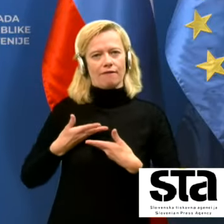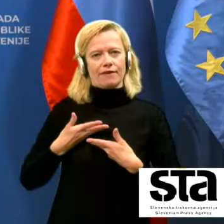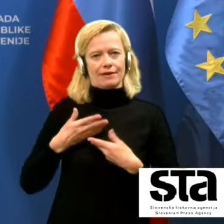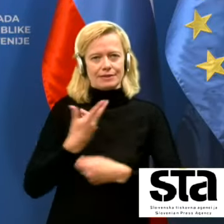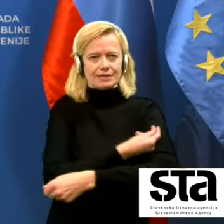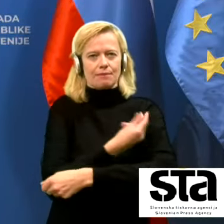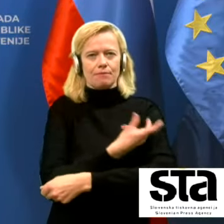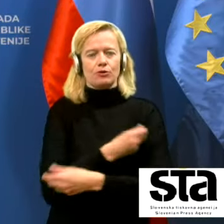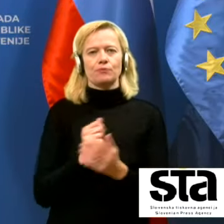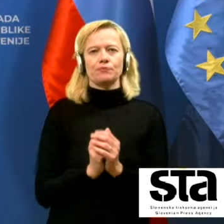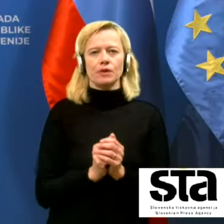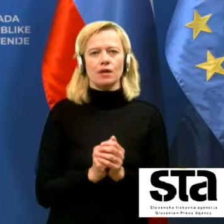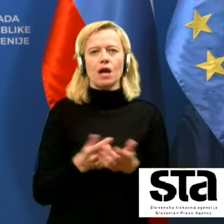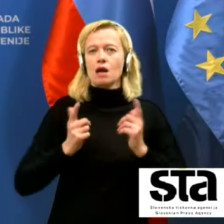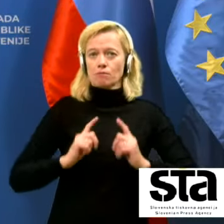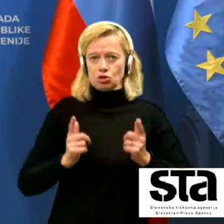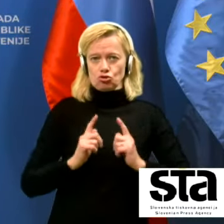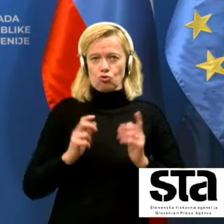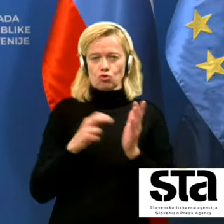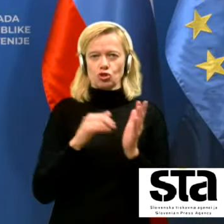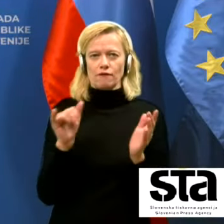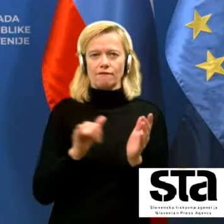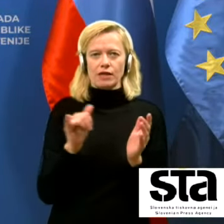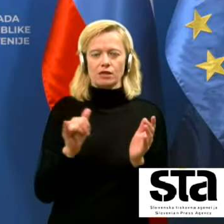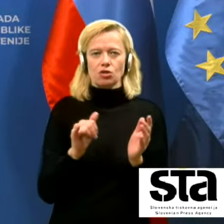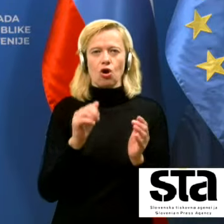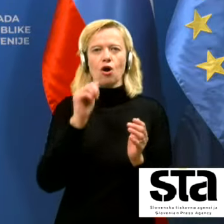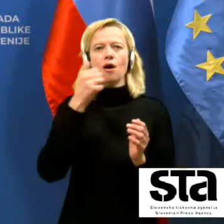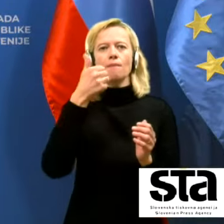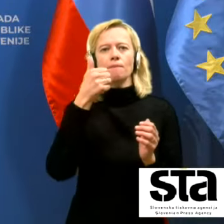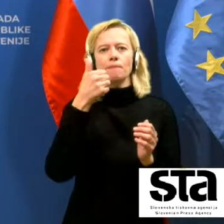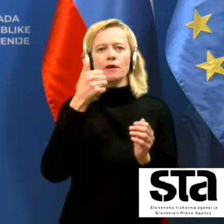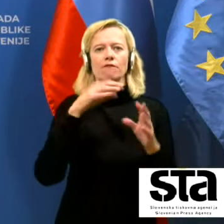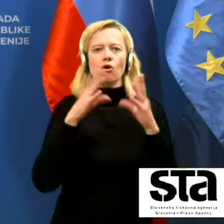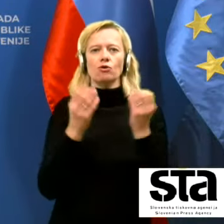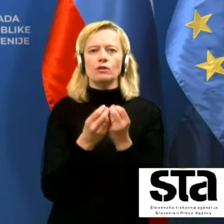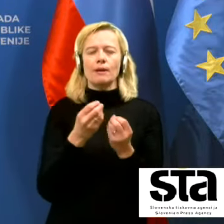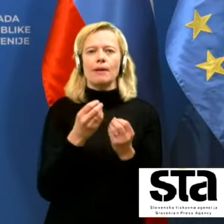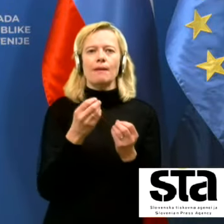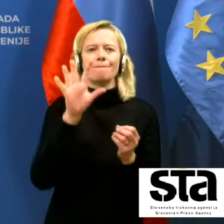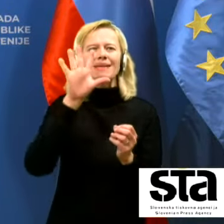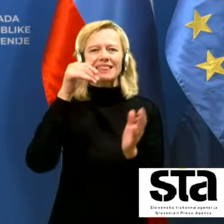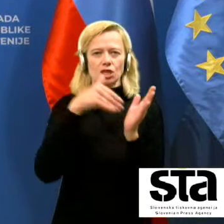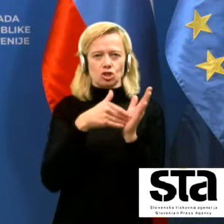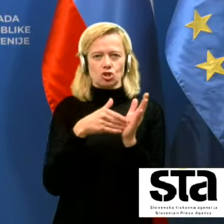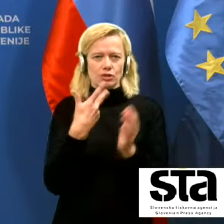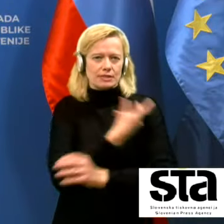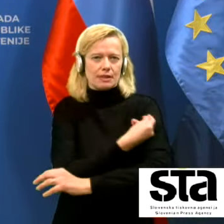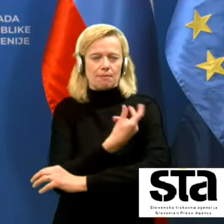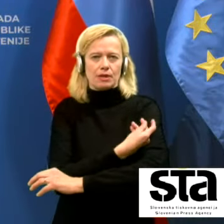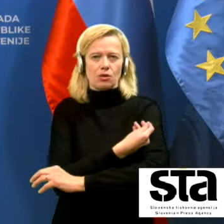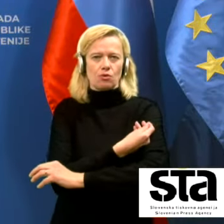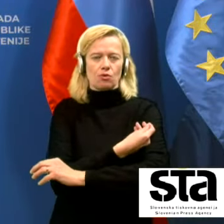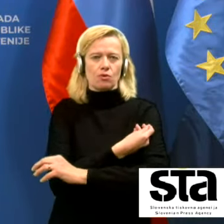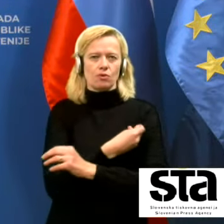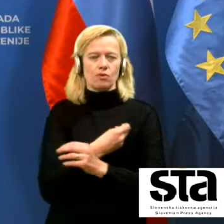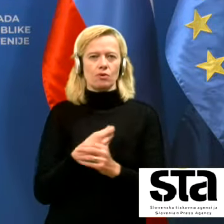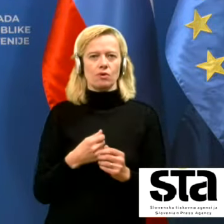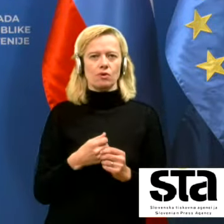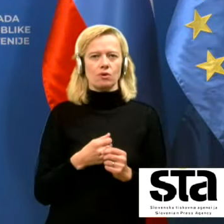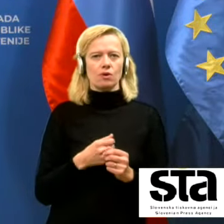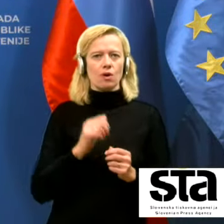Pričakujemo za enkrat še vedno prvo količino okrog pet tisoč cepiv, ob tem, da bo